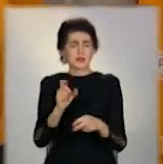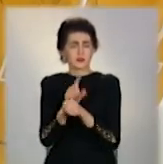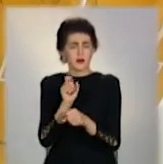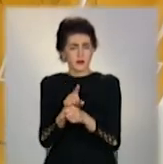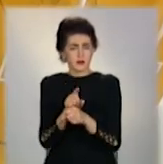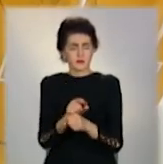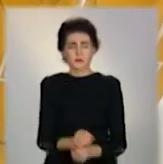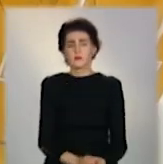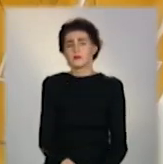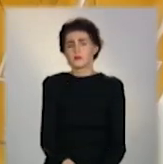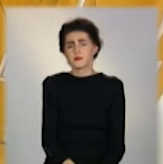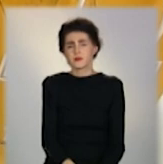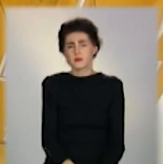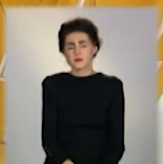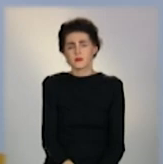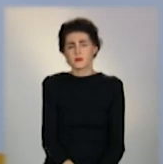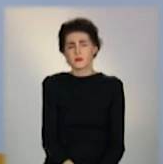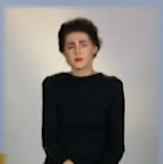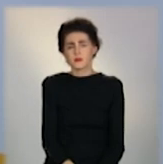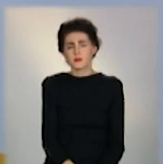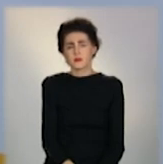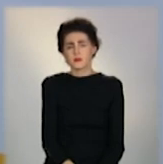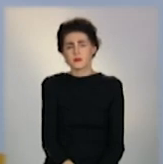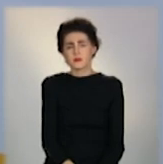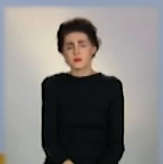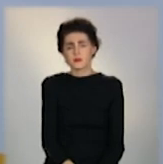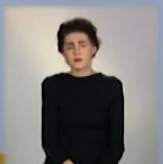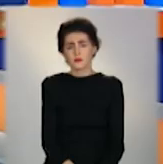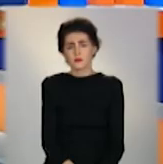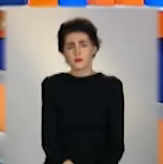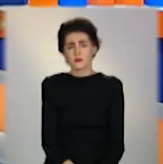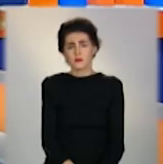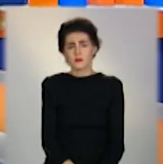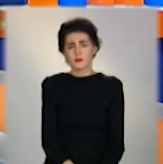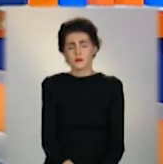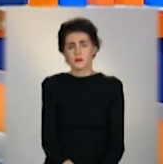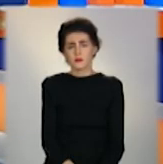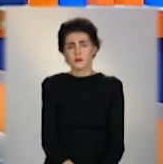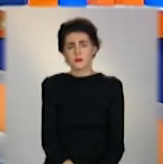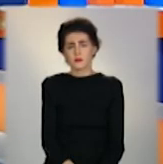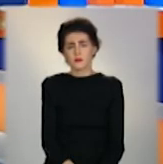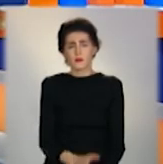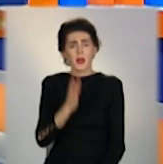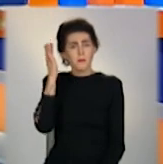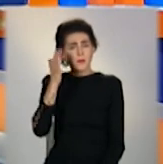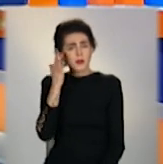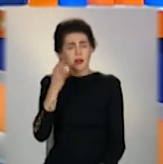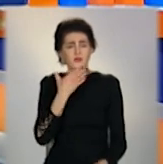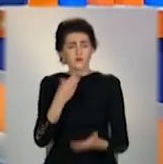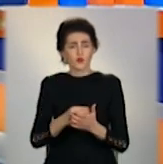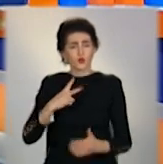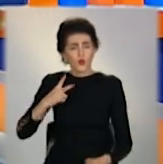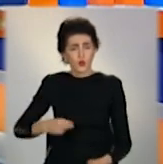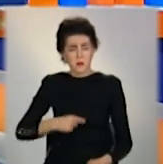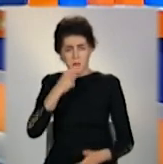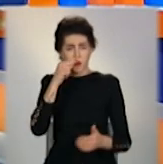Валерія Заярна, Олександр Бондаренко для телеканалу «Донбас». Мріяли про доньку, а